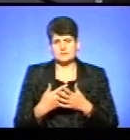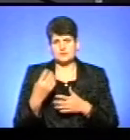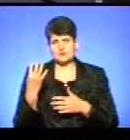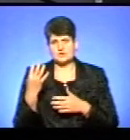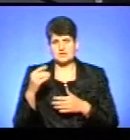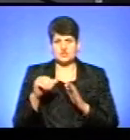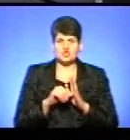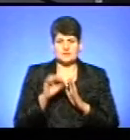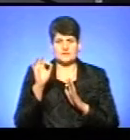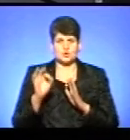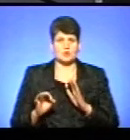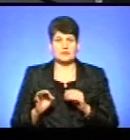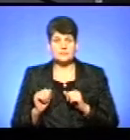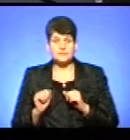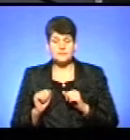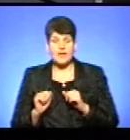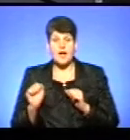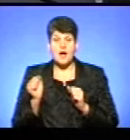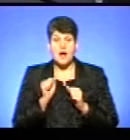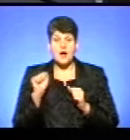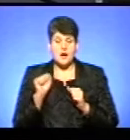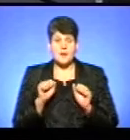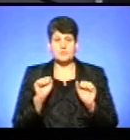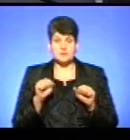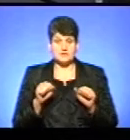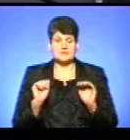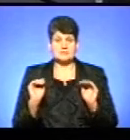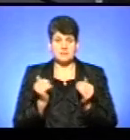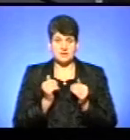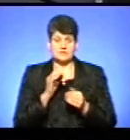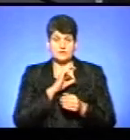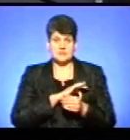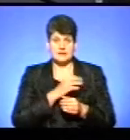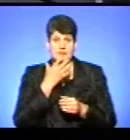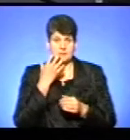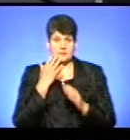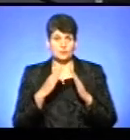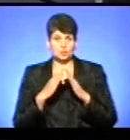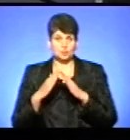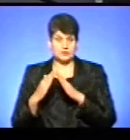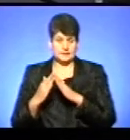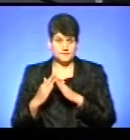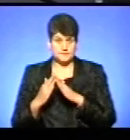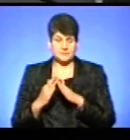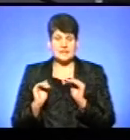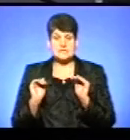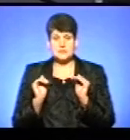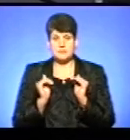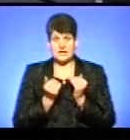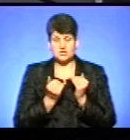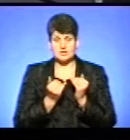-6%. А потенціал зменшення споживання теплової енергії в будівлях і відповідно зменшення